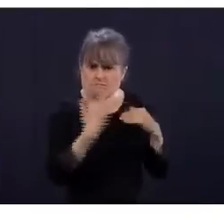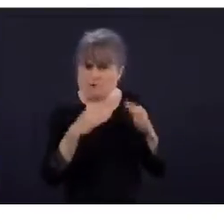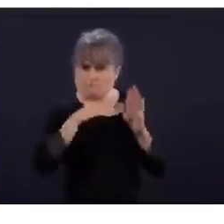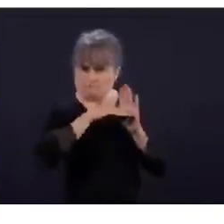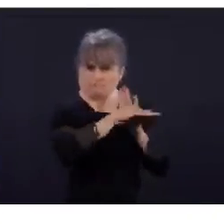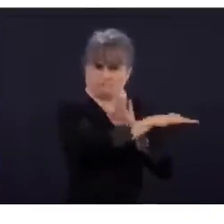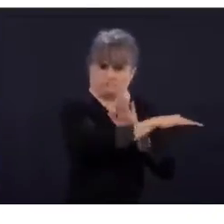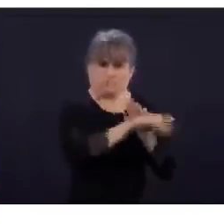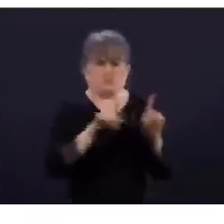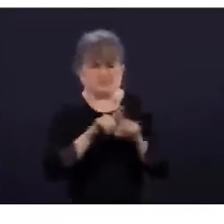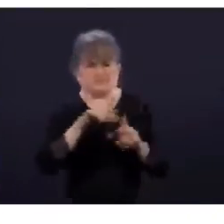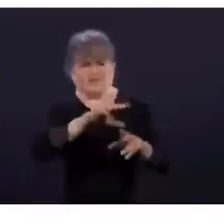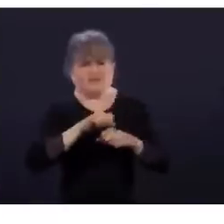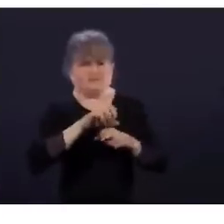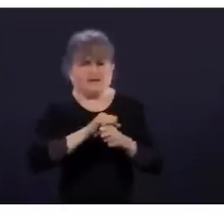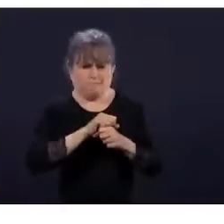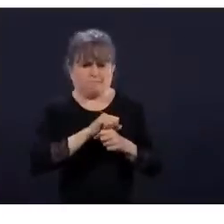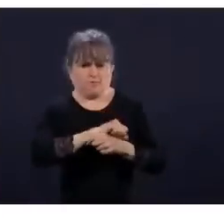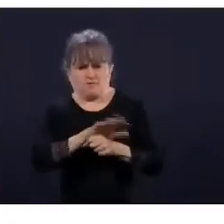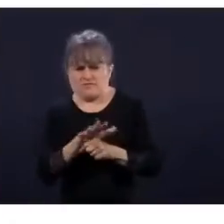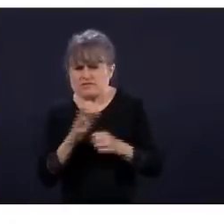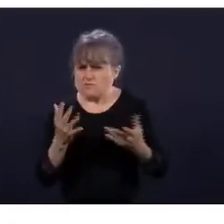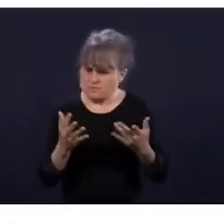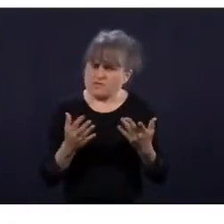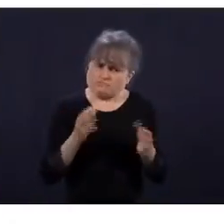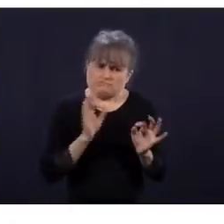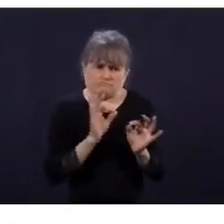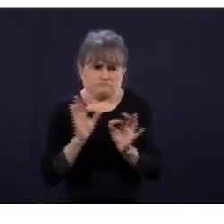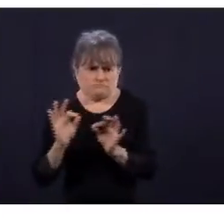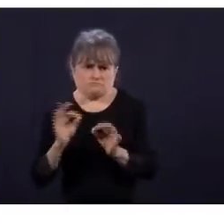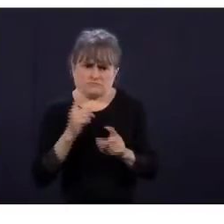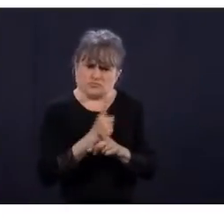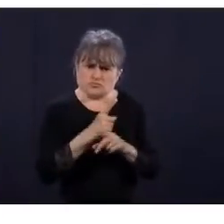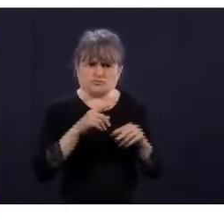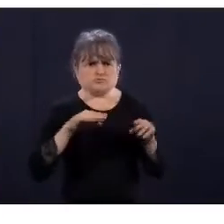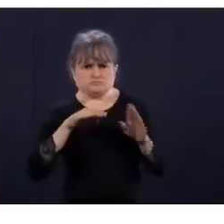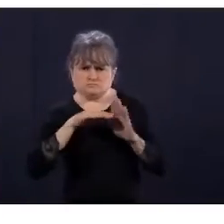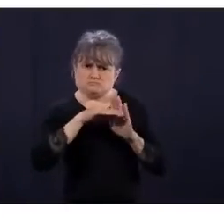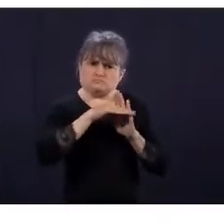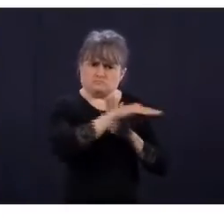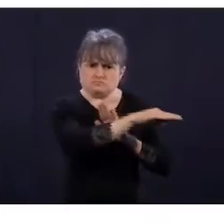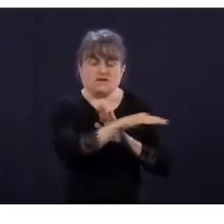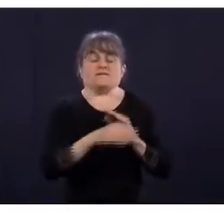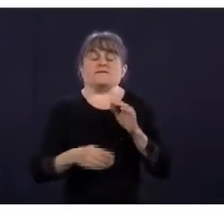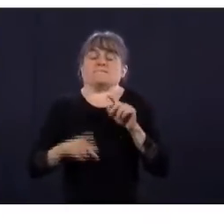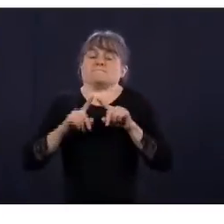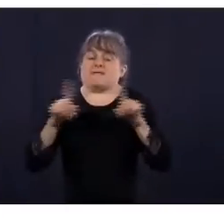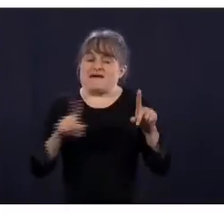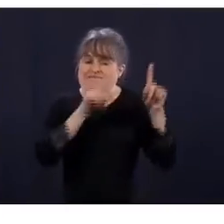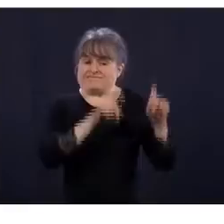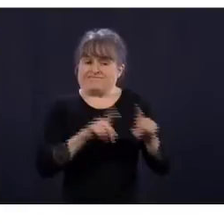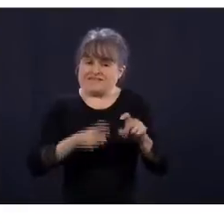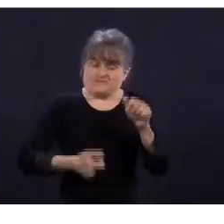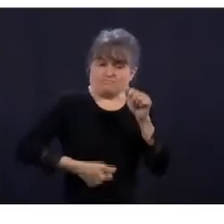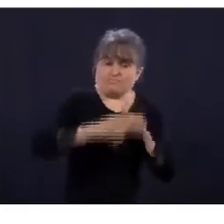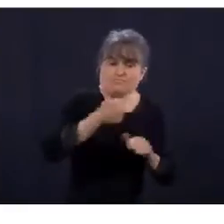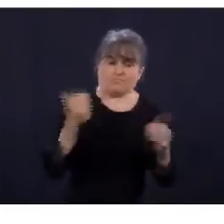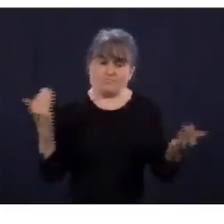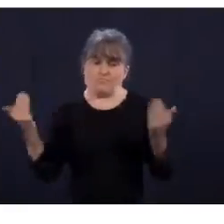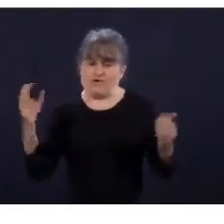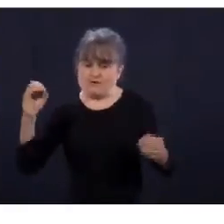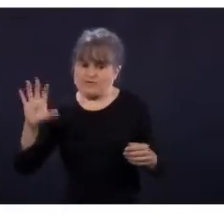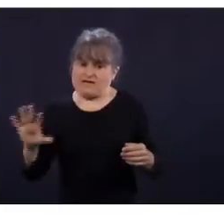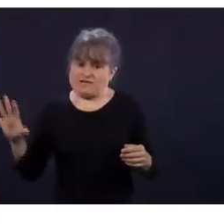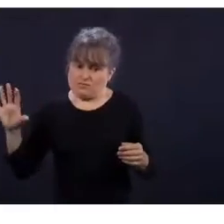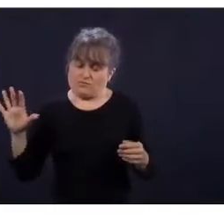leurs enfants à l'école ou à la garderie, mais votre ministre du Travail a dit que le retour au travail est obligatoire pour les employés à